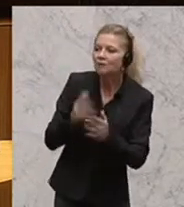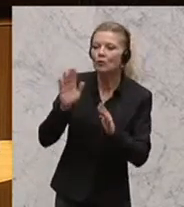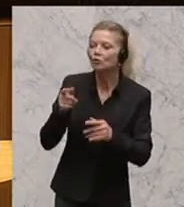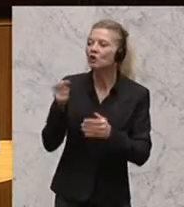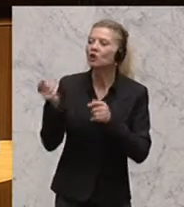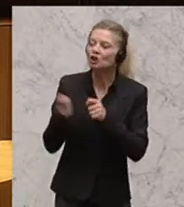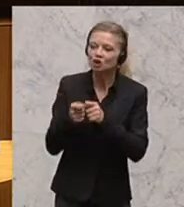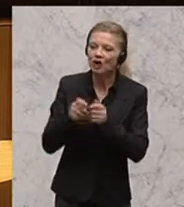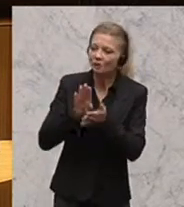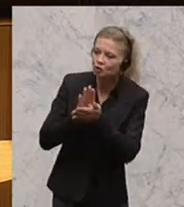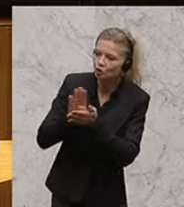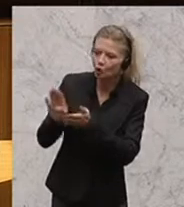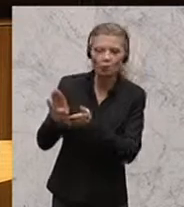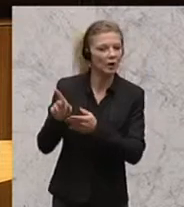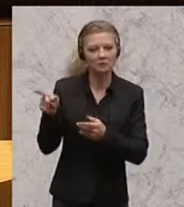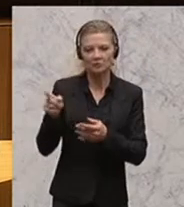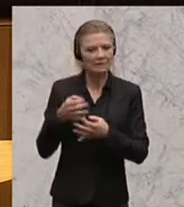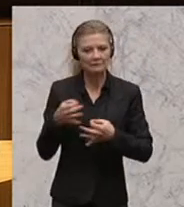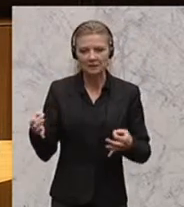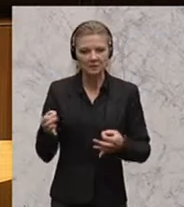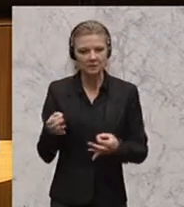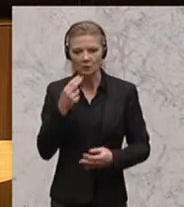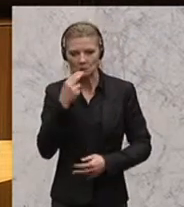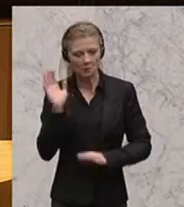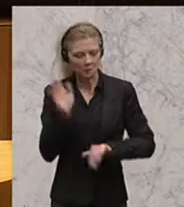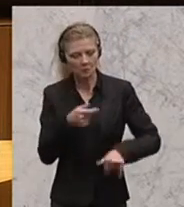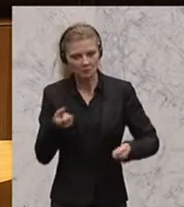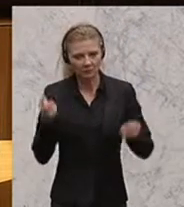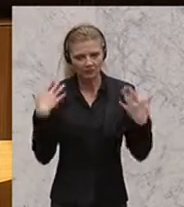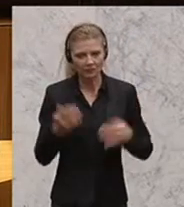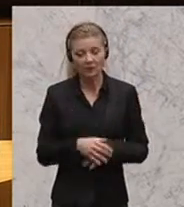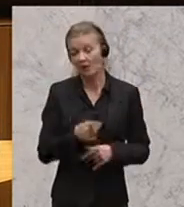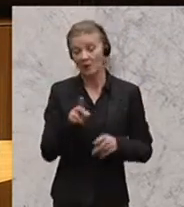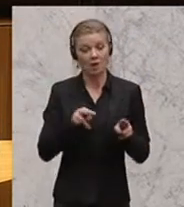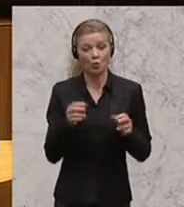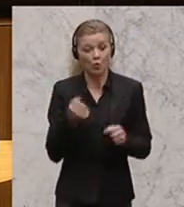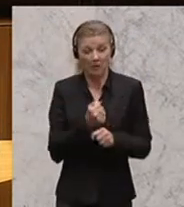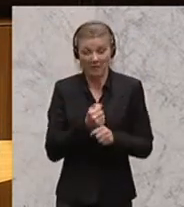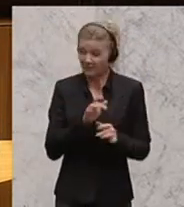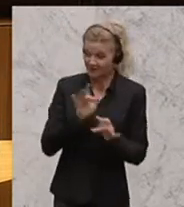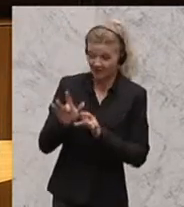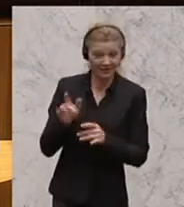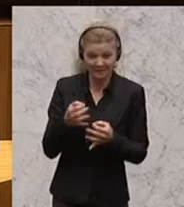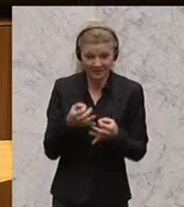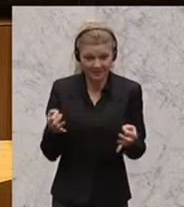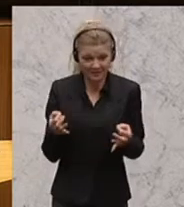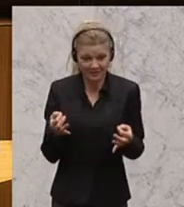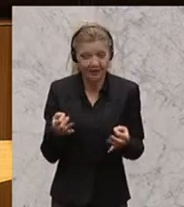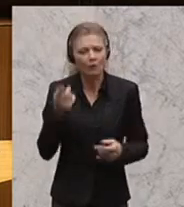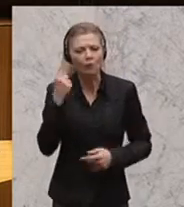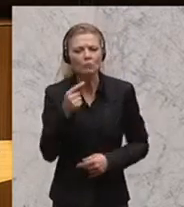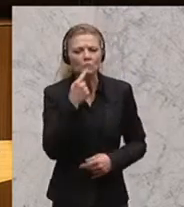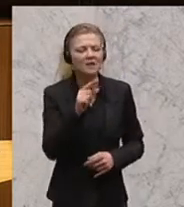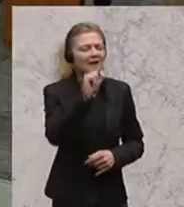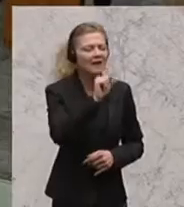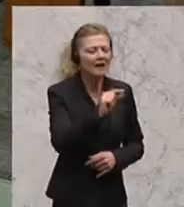untätig. Und der Herr Vizekanzler verharmlost diese Angelegenheit, weil er die Kleinen mit Schweizer Konten schonen möchte.